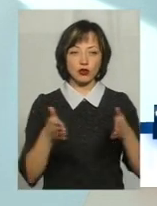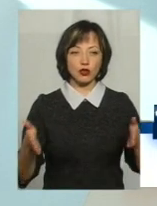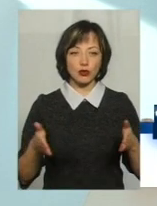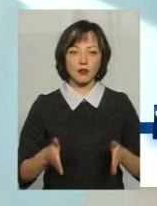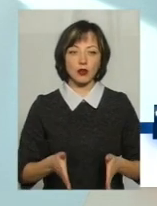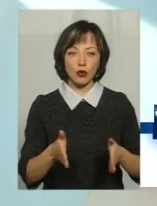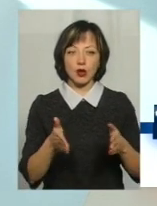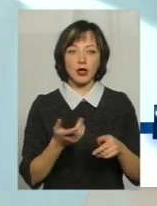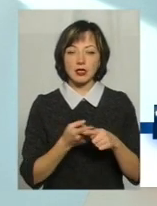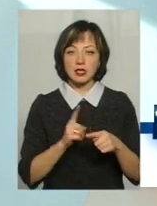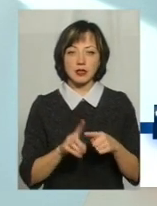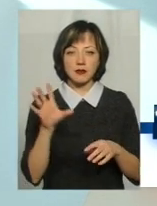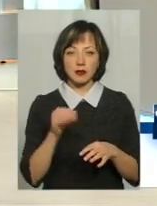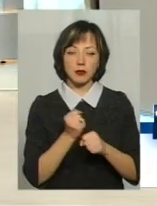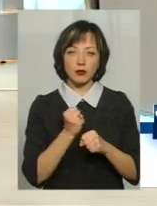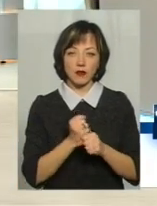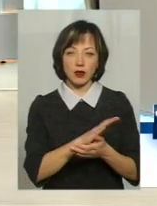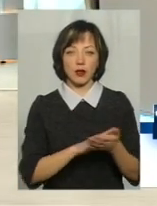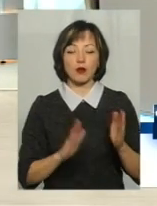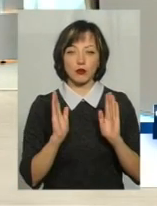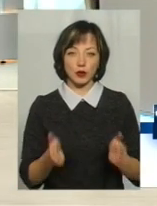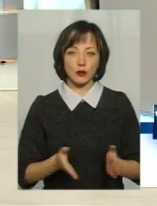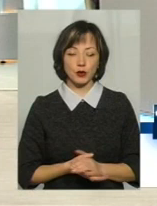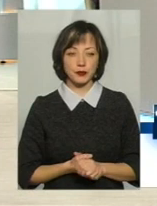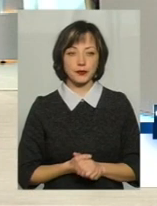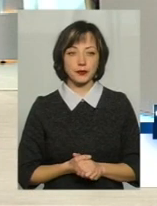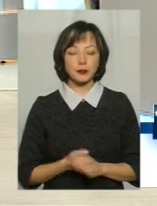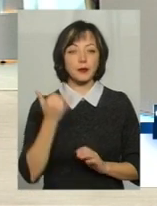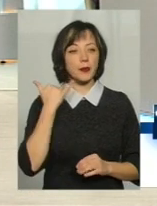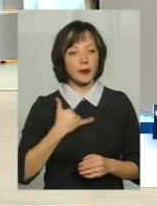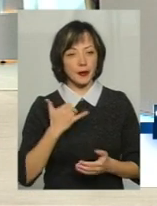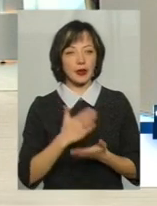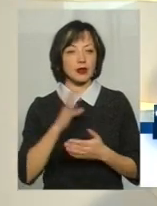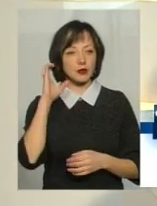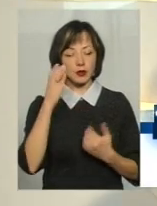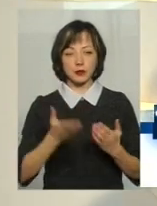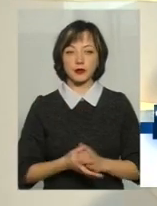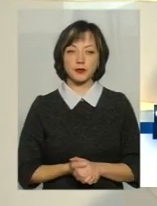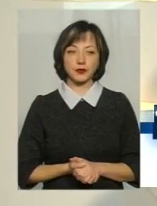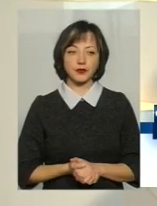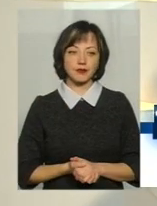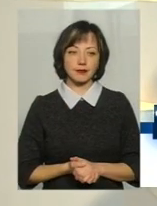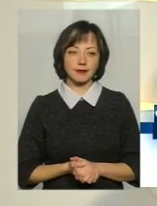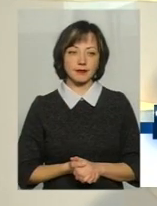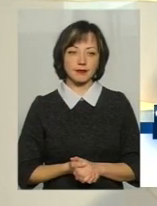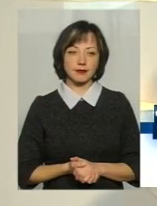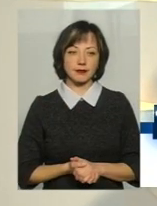Тобто, над цим всім будемо працювати в подальшому. Ще один дзвіночок у нас, Андрій Іванович. Доброго вечора.